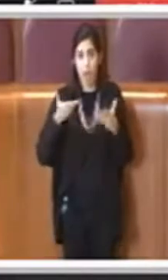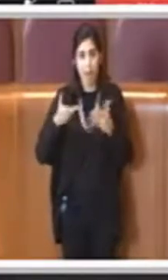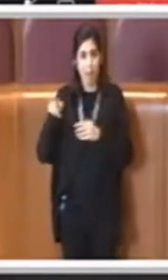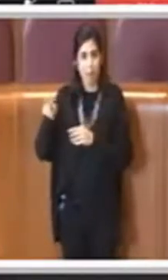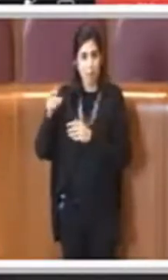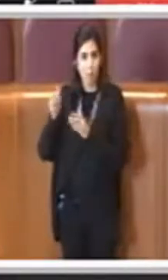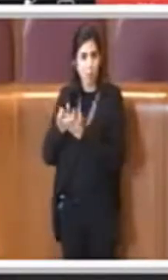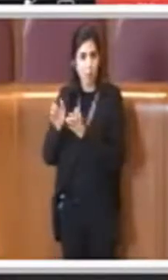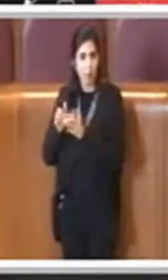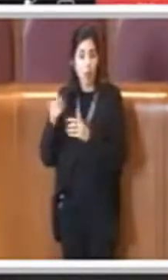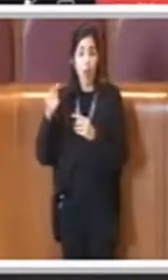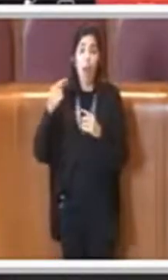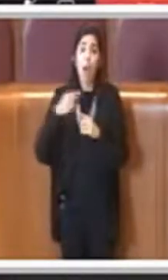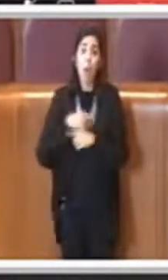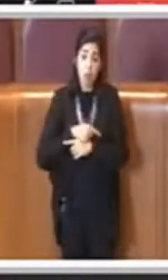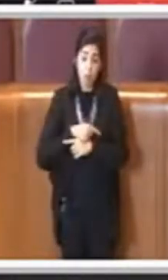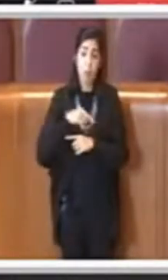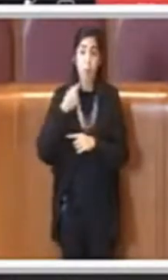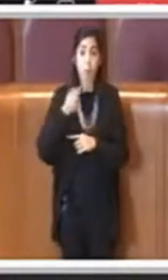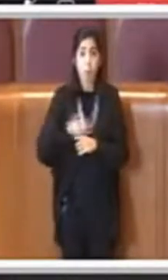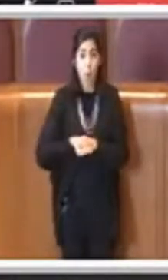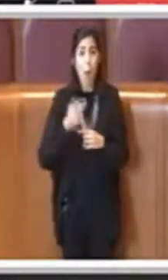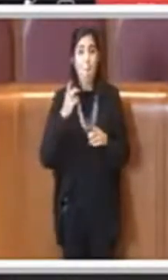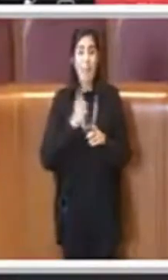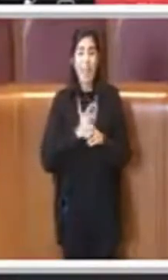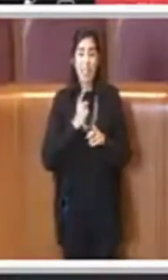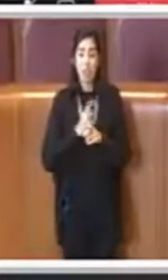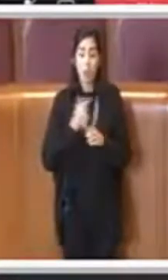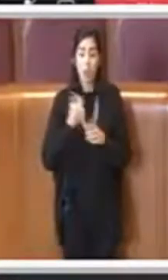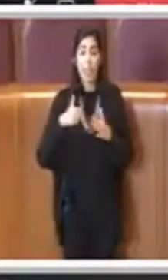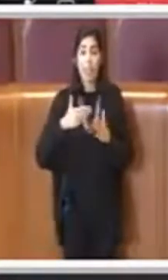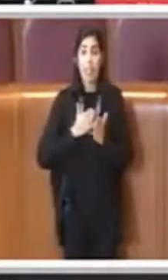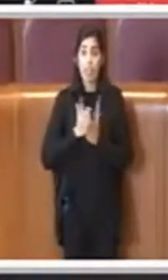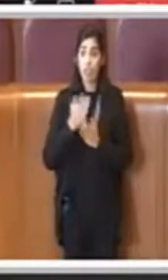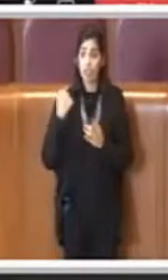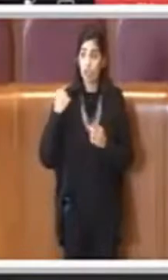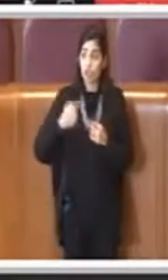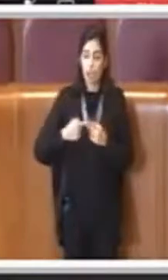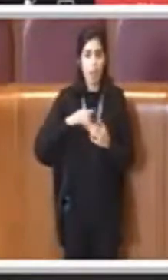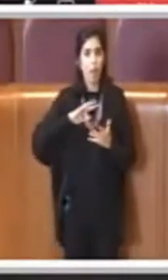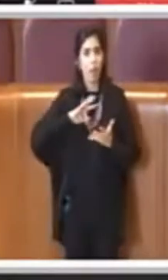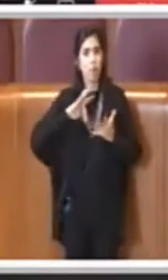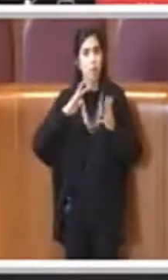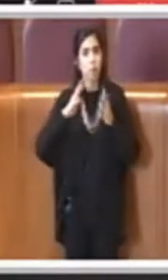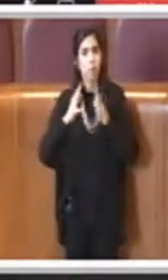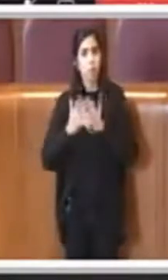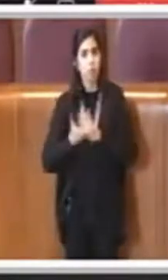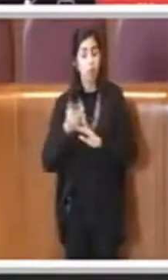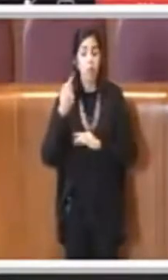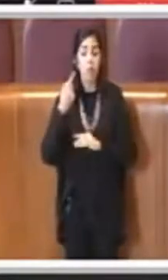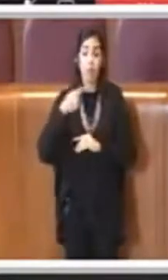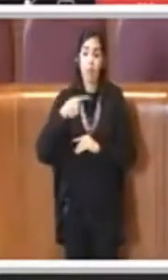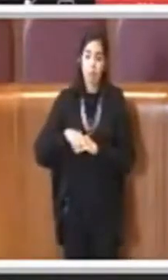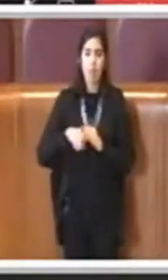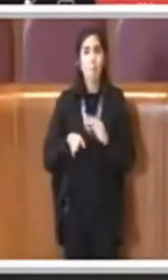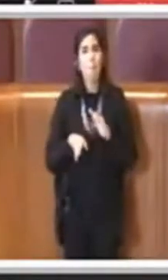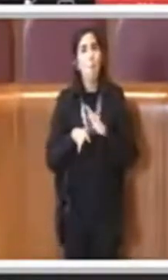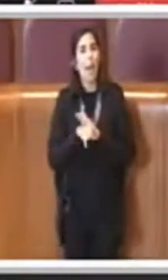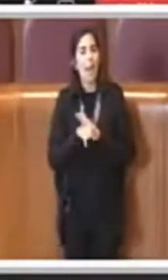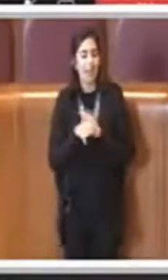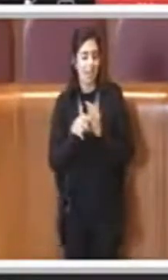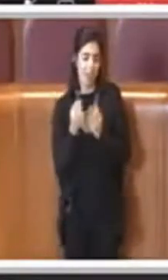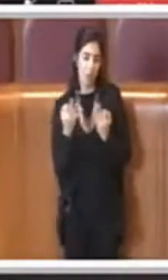nel giro di 16 anni sono cambiati in un modo esponenziale. È una base di partenza che sicuramente andrà